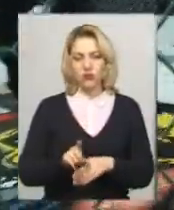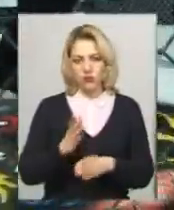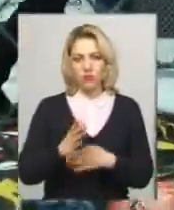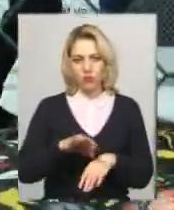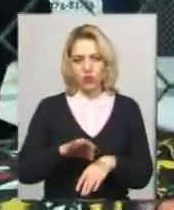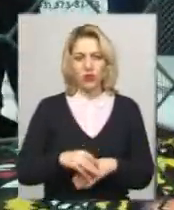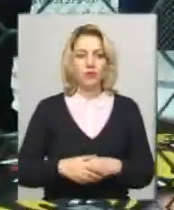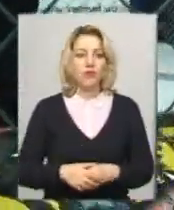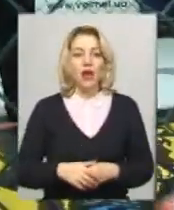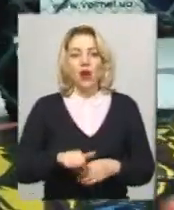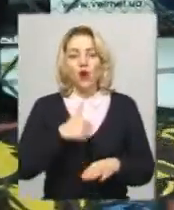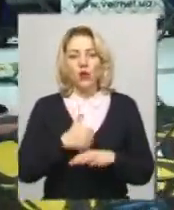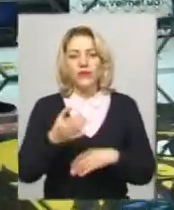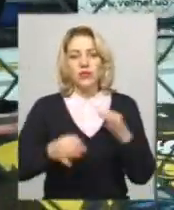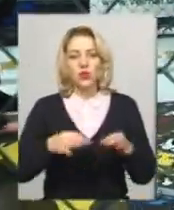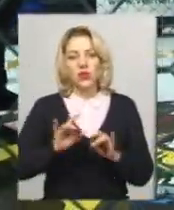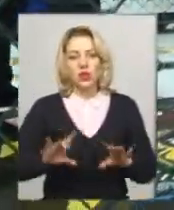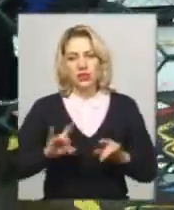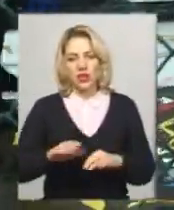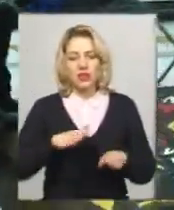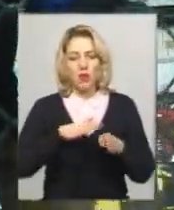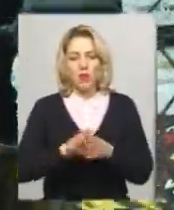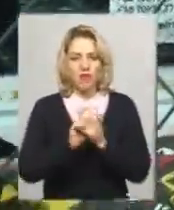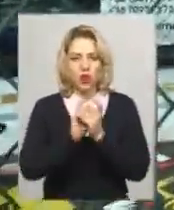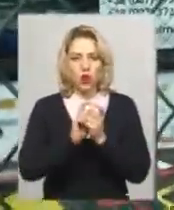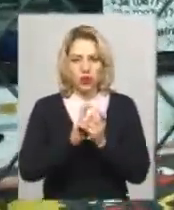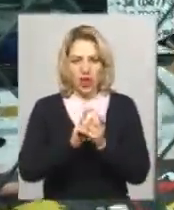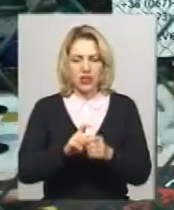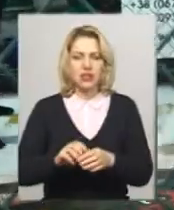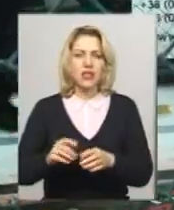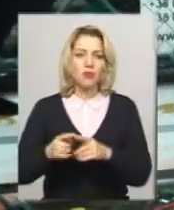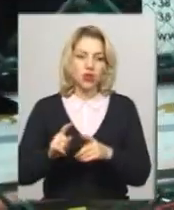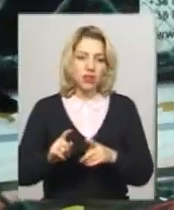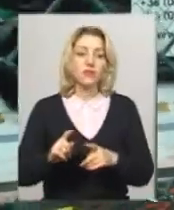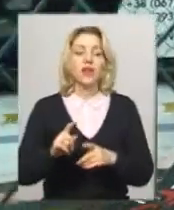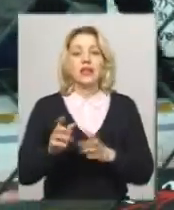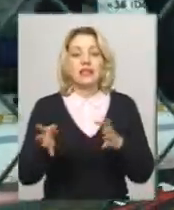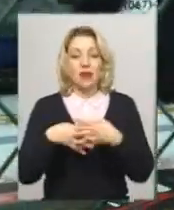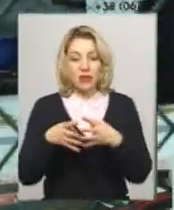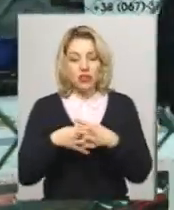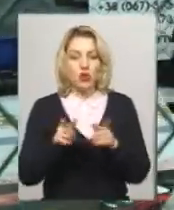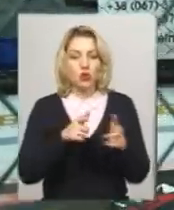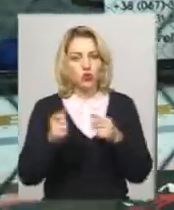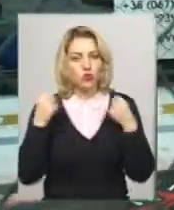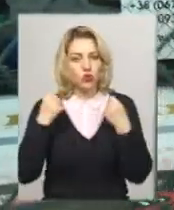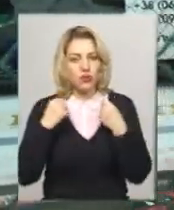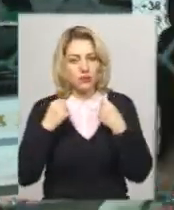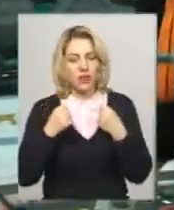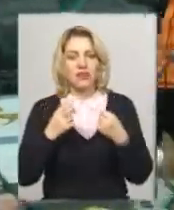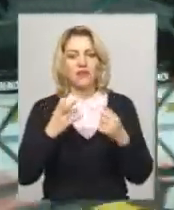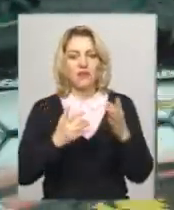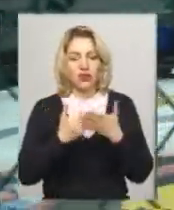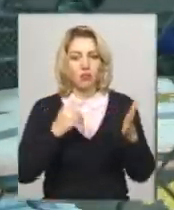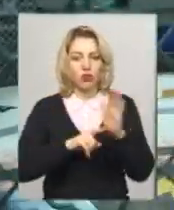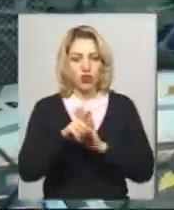Головний суддя Вадим Подрушняк каже, до повноконтактних боїв в змішаних єдиноборствах спортсменів готують від початку, бо ММА передбачаються